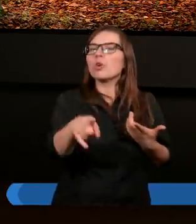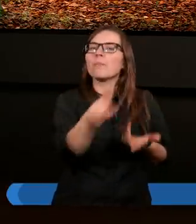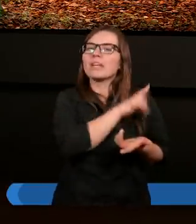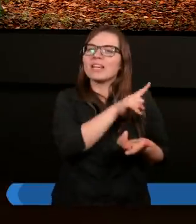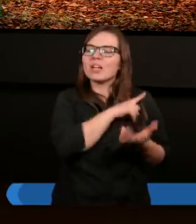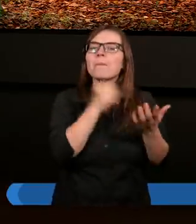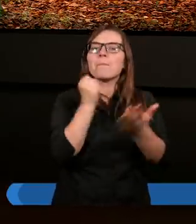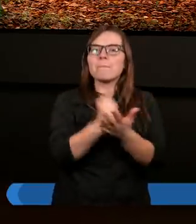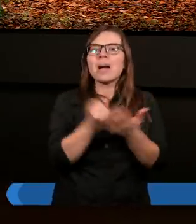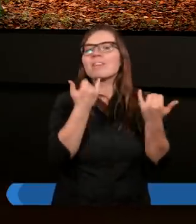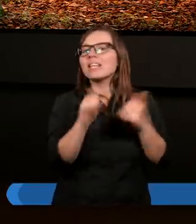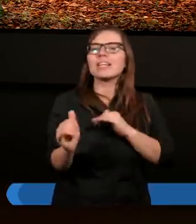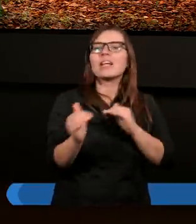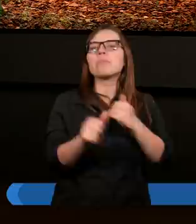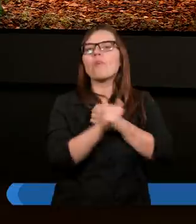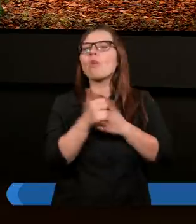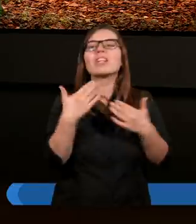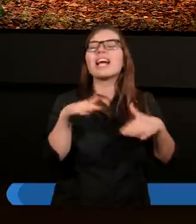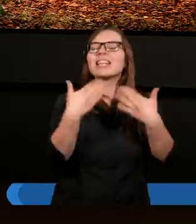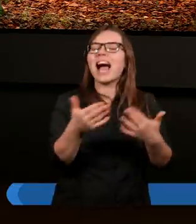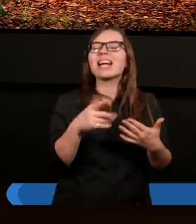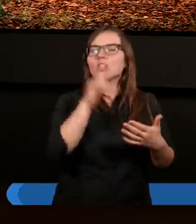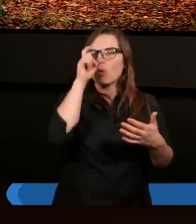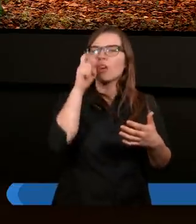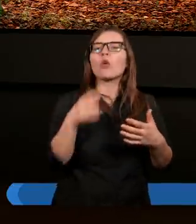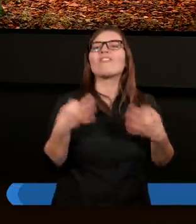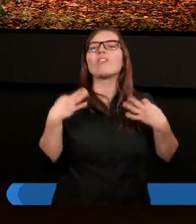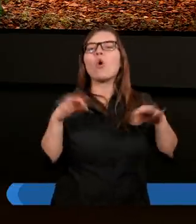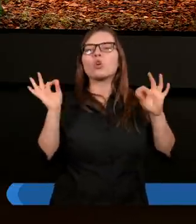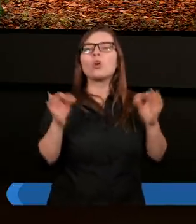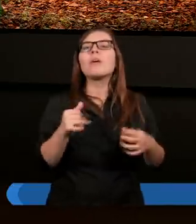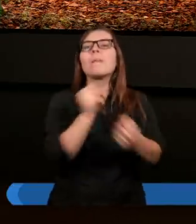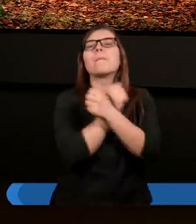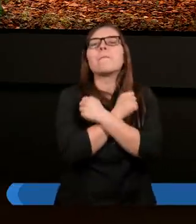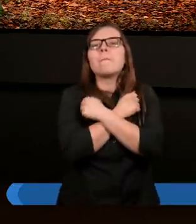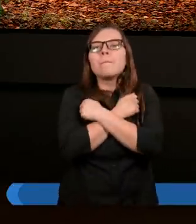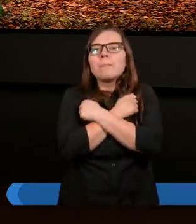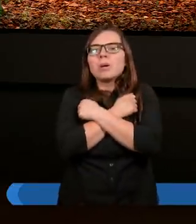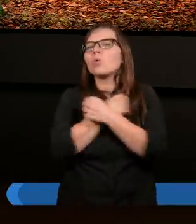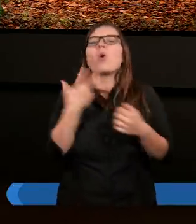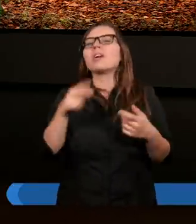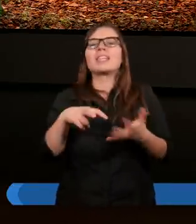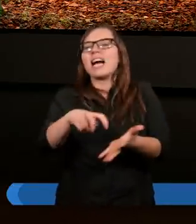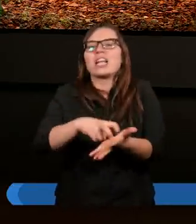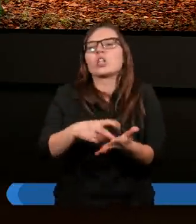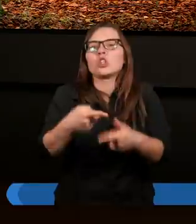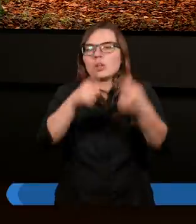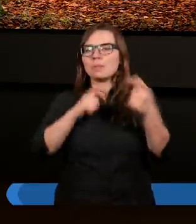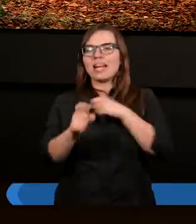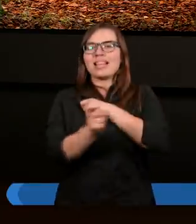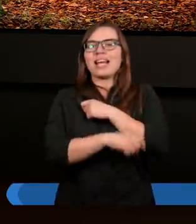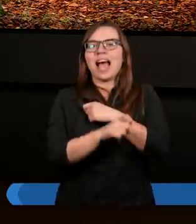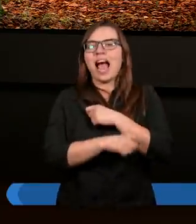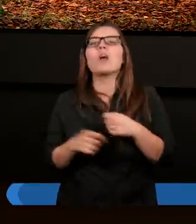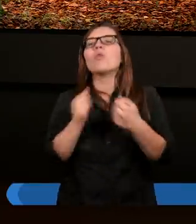prawa z innych powodów nie daje człowiekowi nic. Miłość nie drży przed karą. Miłość jest